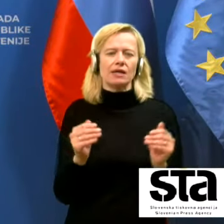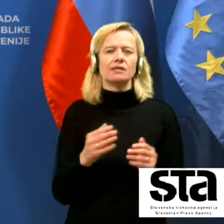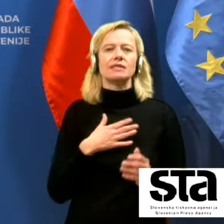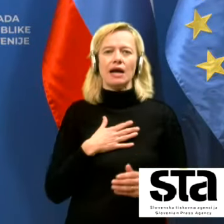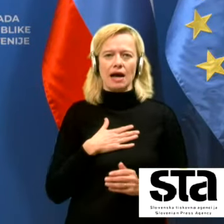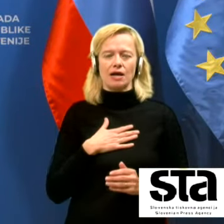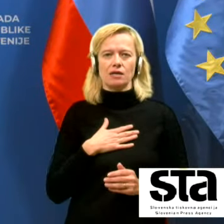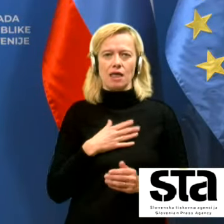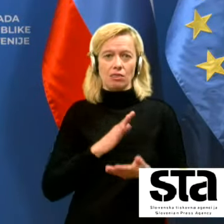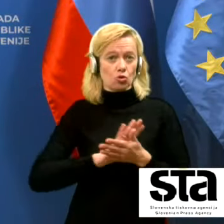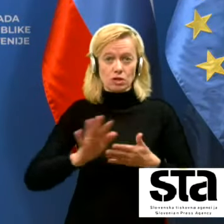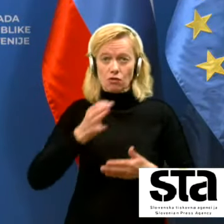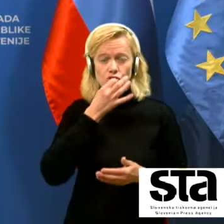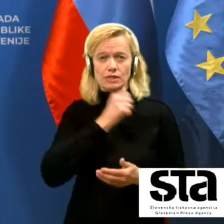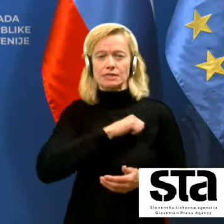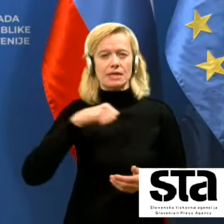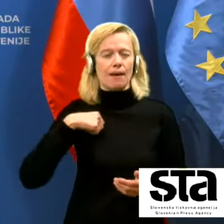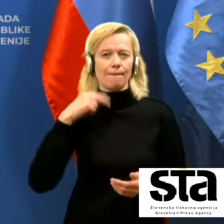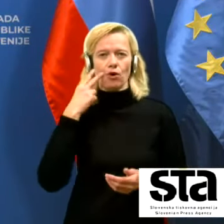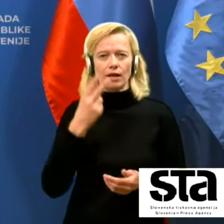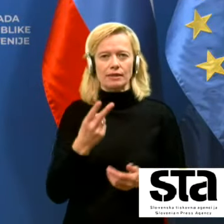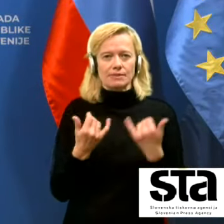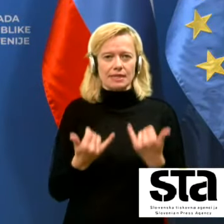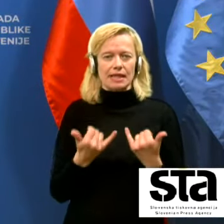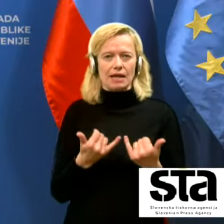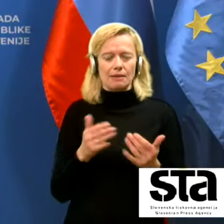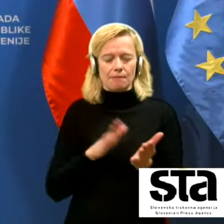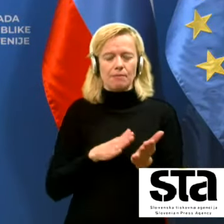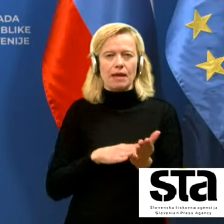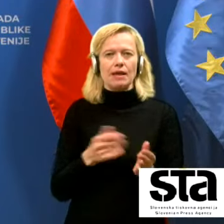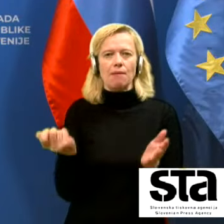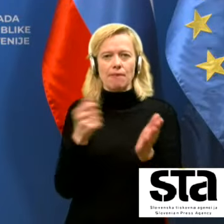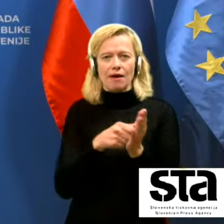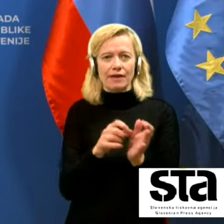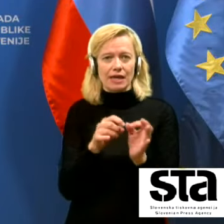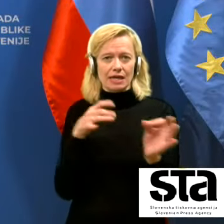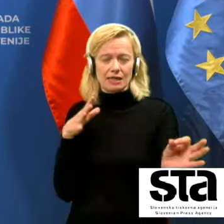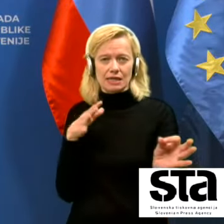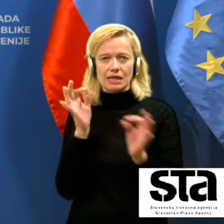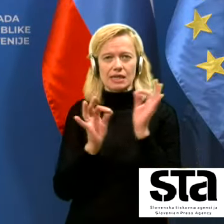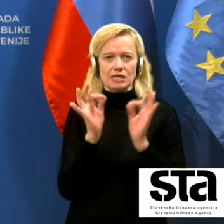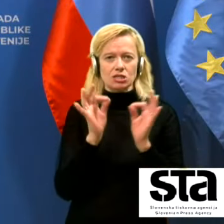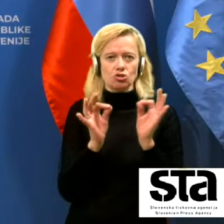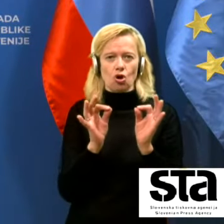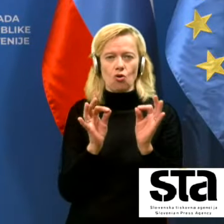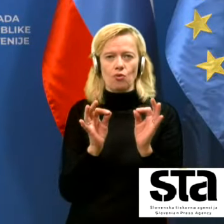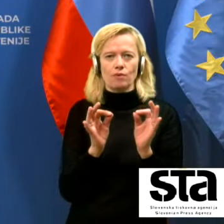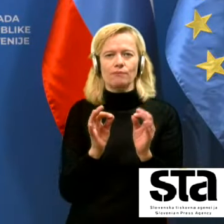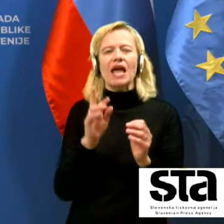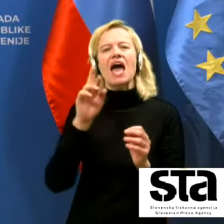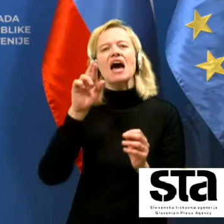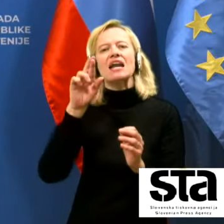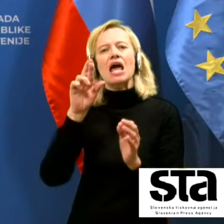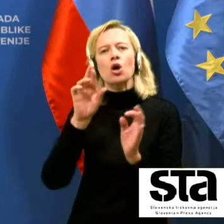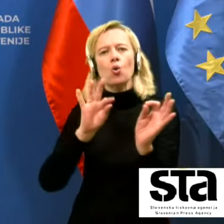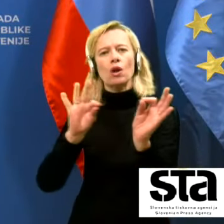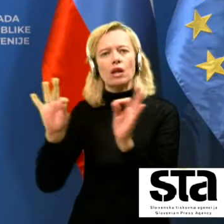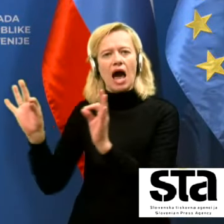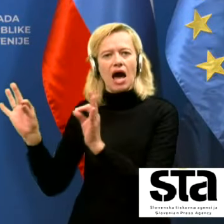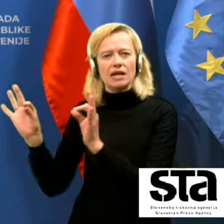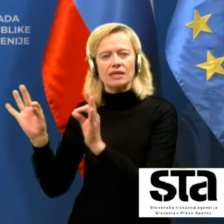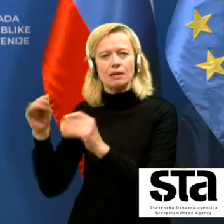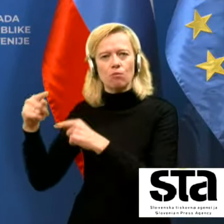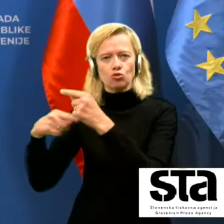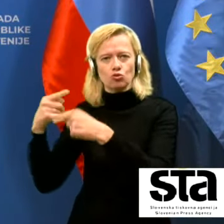če sam pogledam zdaj sedani primer nabave hitrih testov, se pravi, regularni postopek, ki bo objavljen